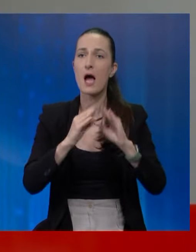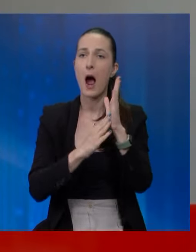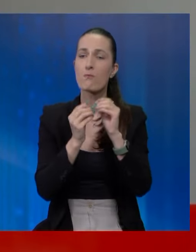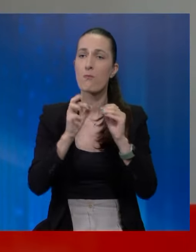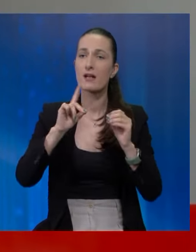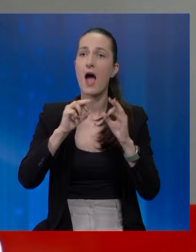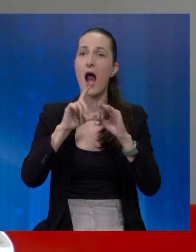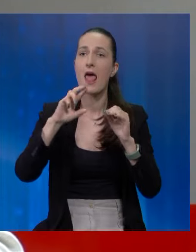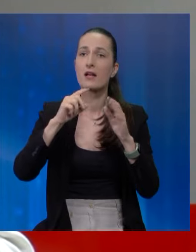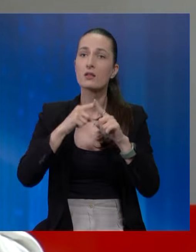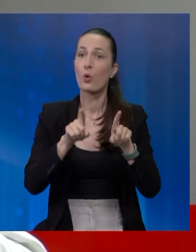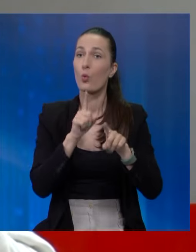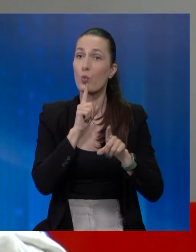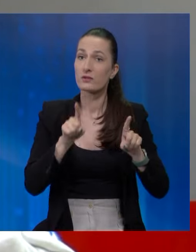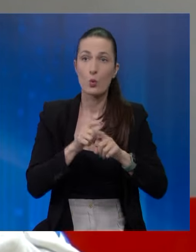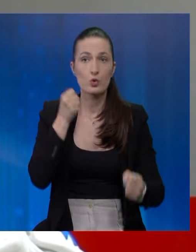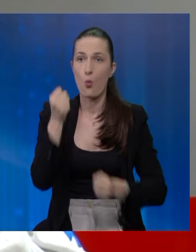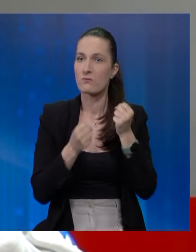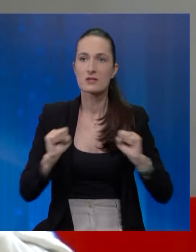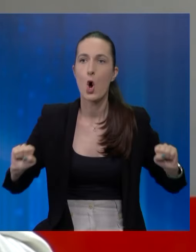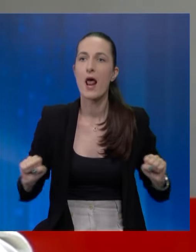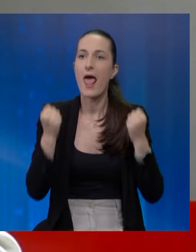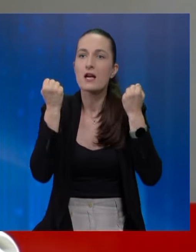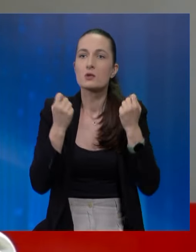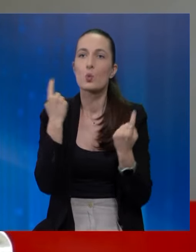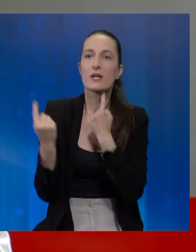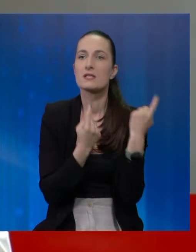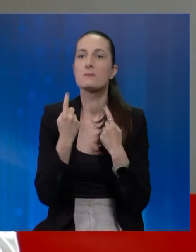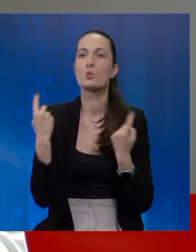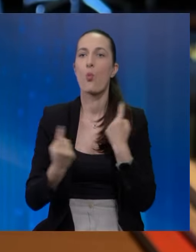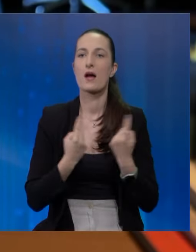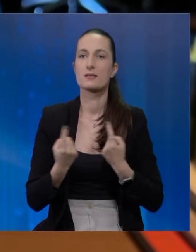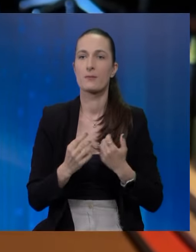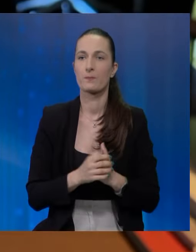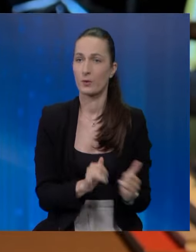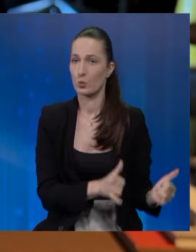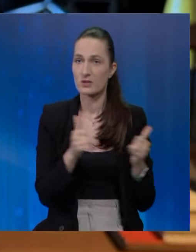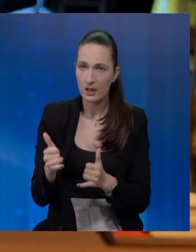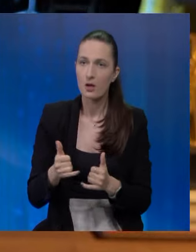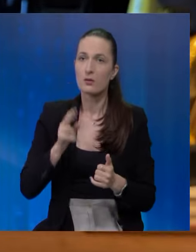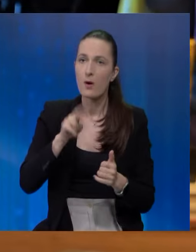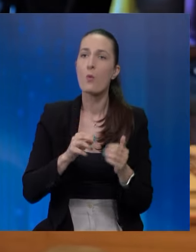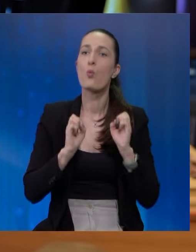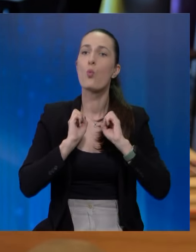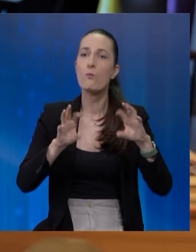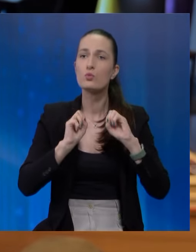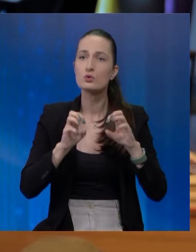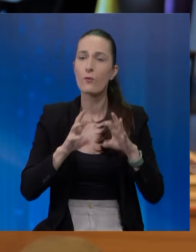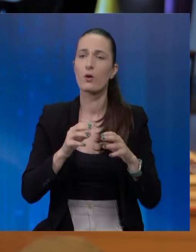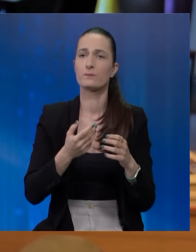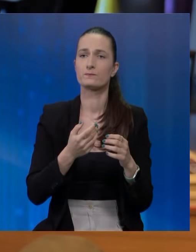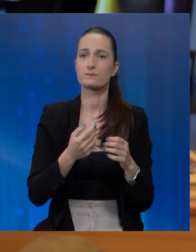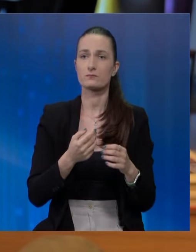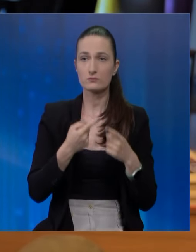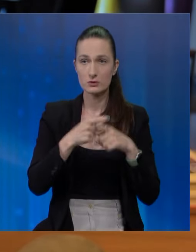Amber Alert, koji bi također ubrzao reakciju u kriznim situacijama. Do boljih vremena slijedite uputstvo.